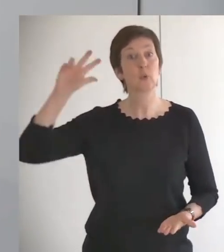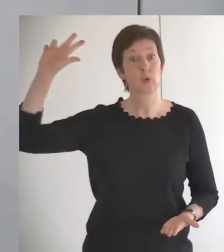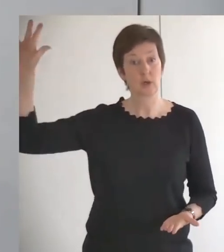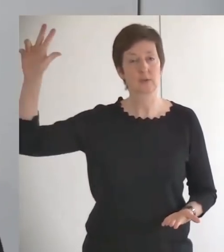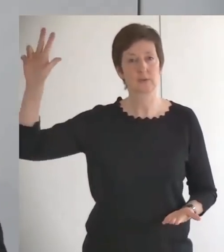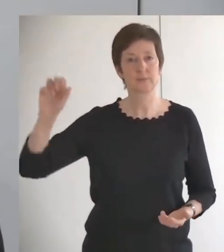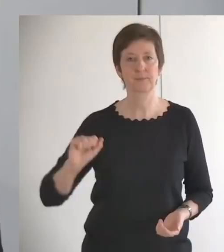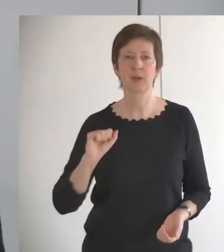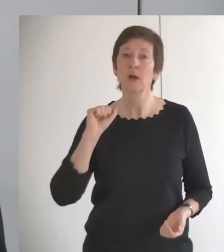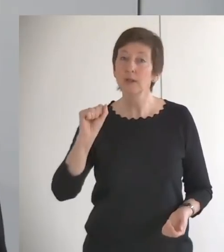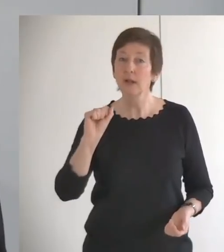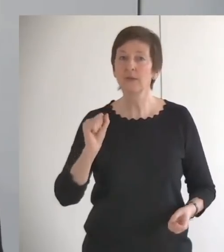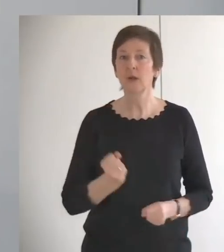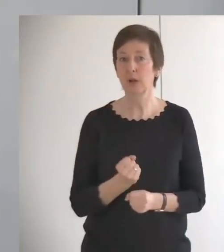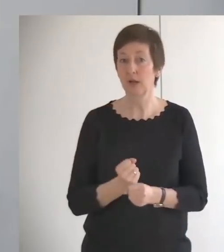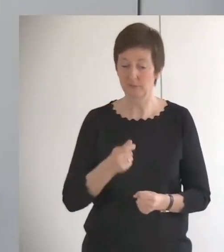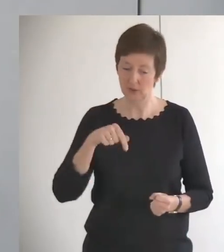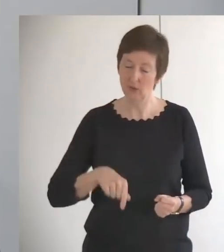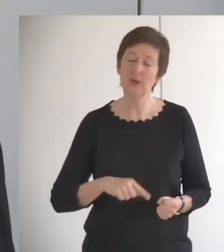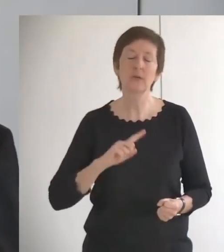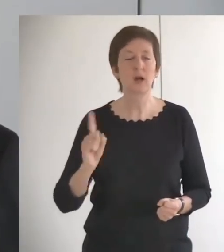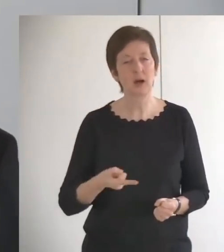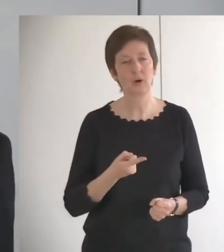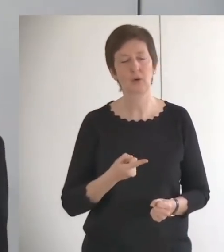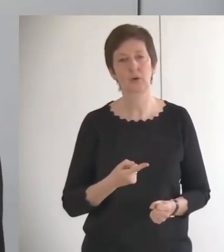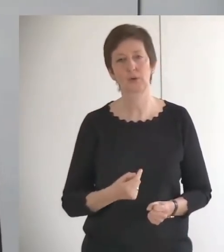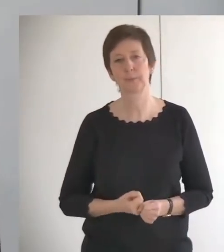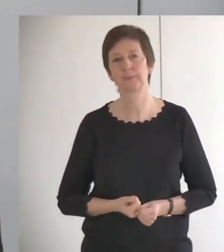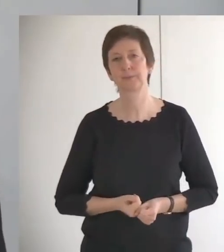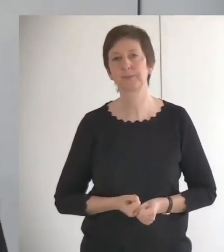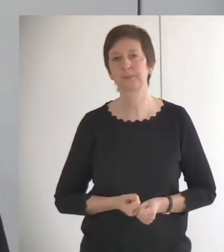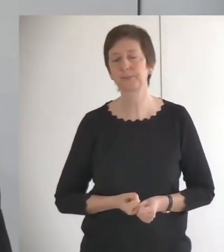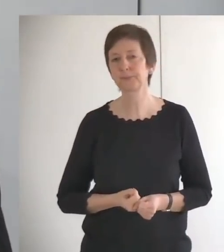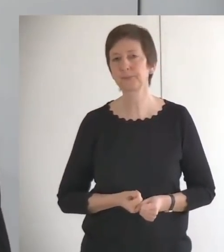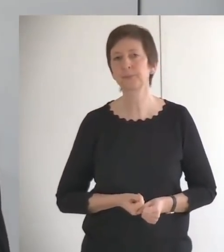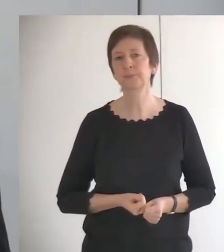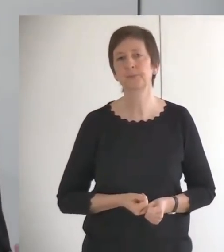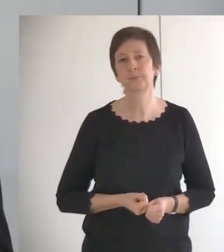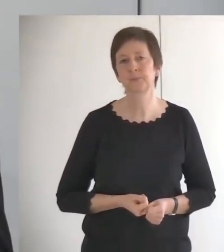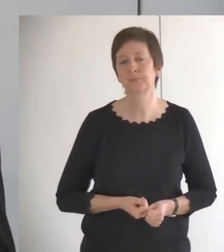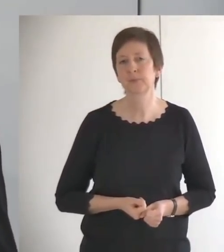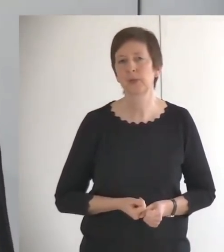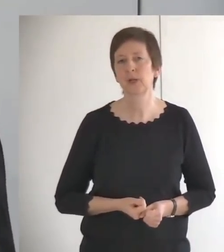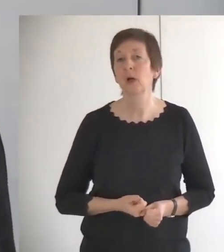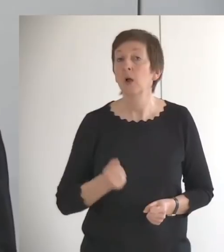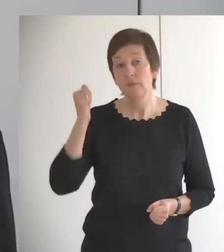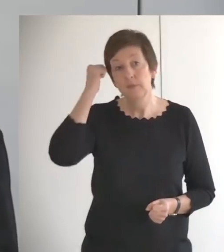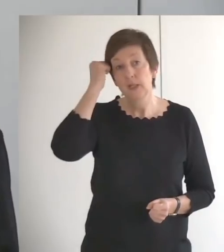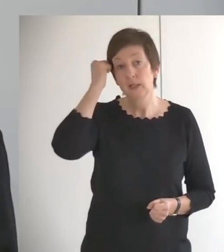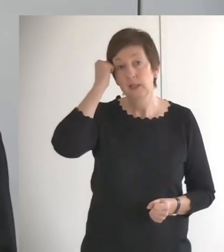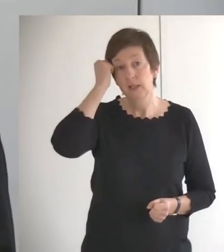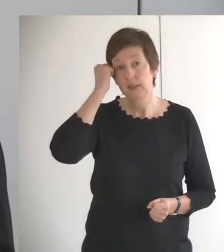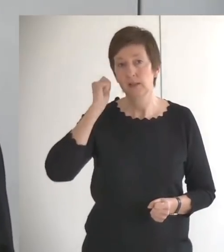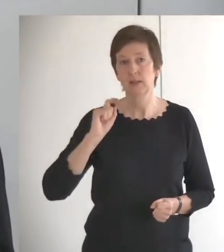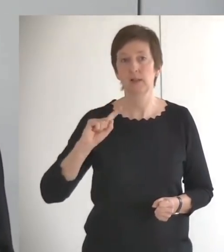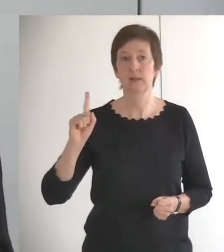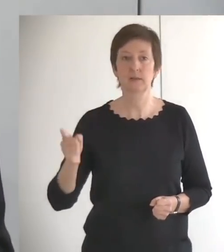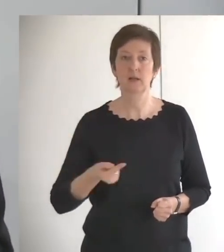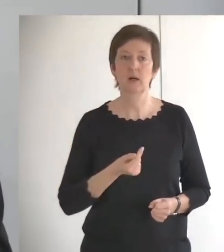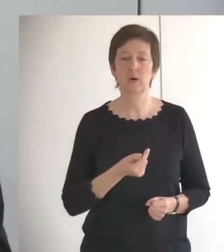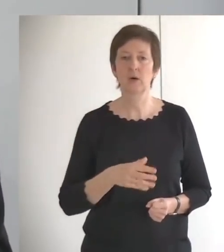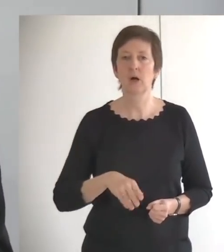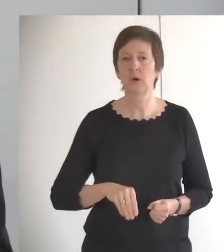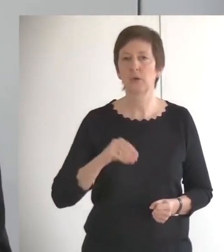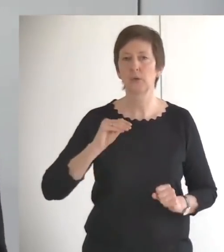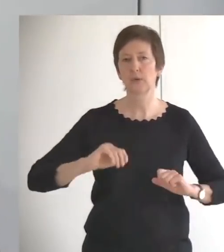tun wir natürlich heute auch auf eine bestimmte Art und Weise und wir kennen es natürlich auch aus unserem